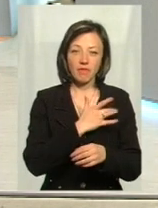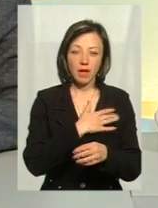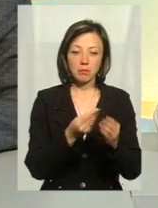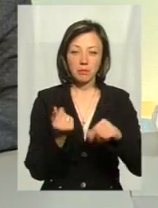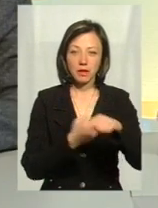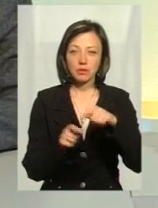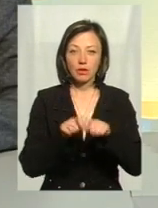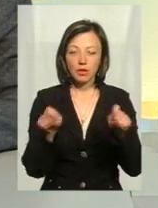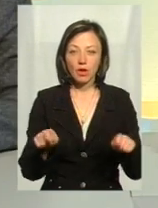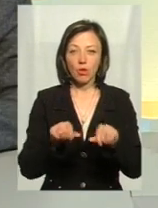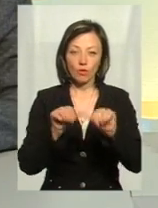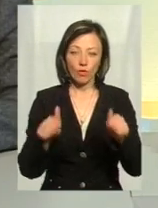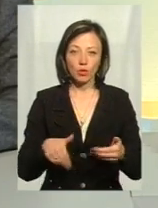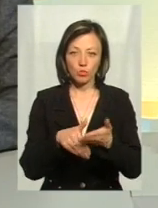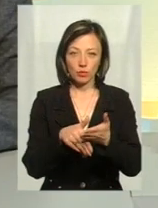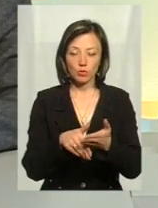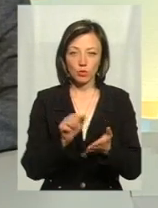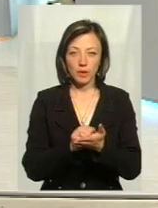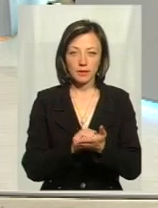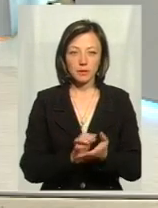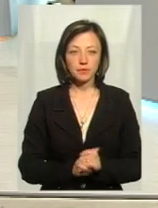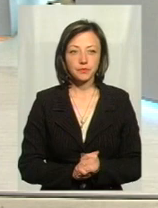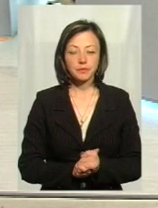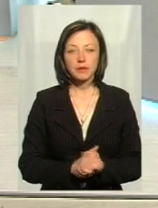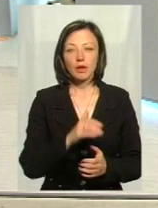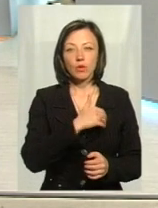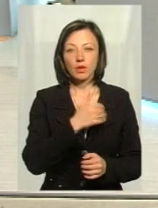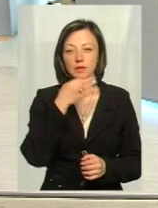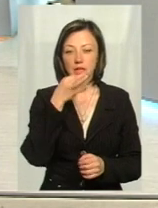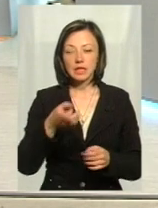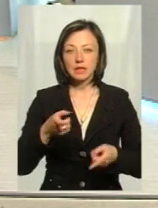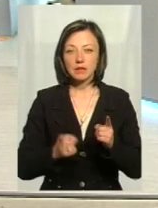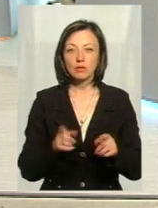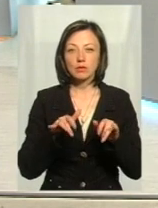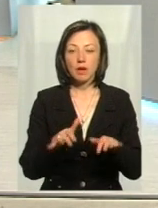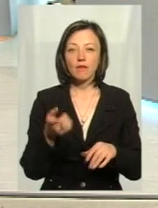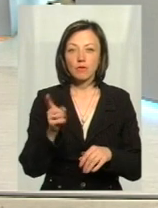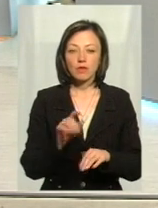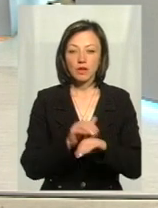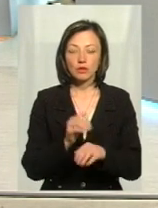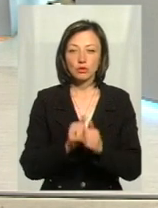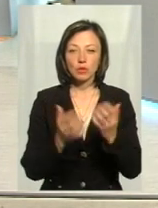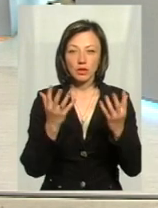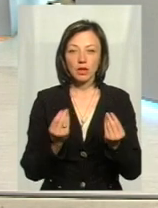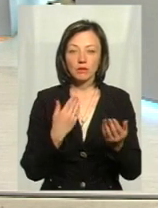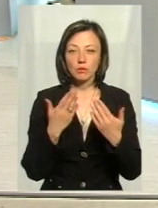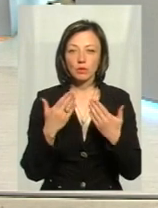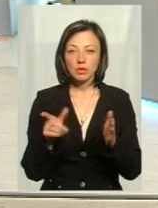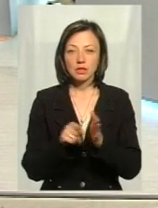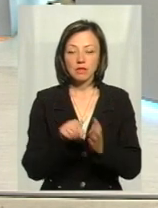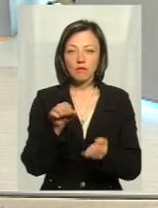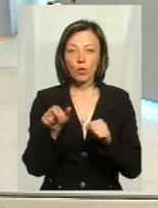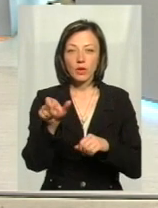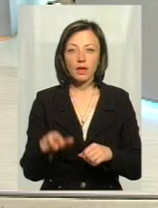допомагати формою документів. До речі, хотів би відзначити, дійсно, справа в тому, що ми фактично щоденно спілкуємося з